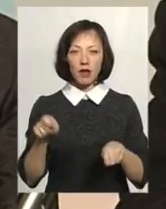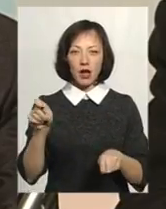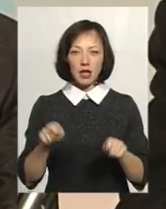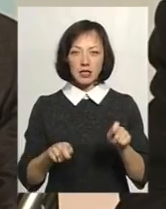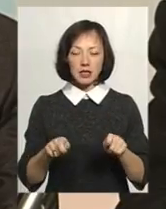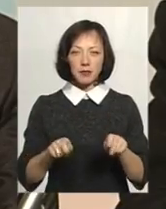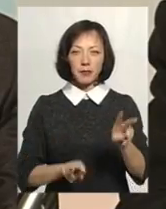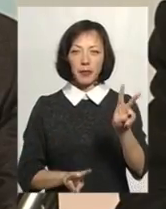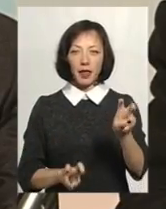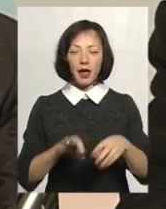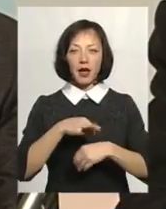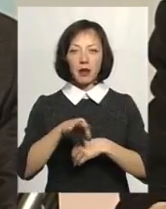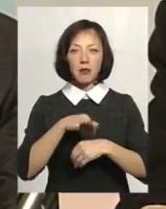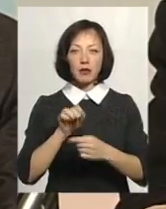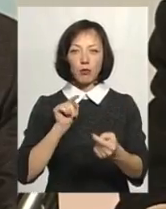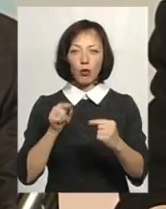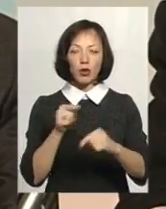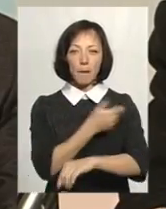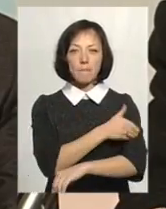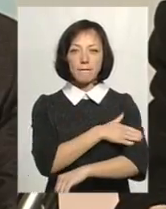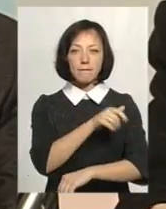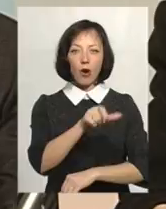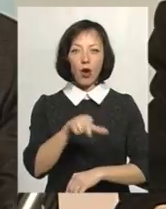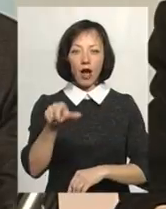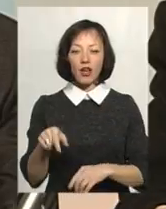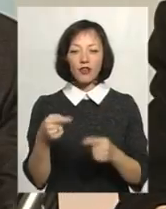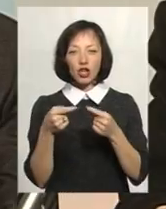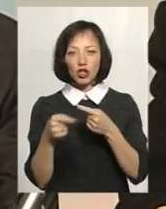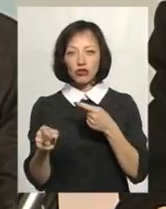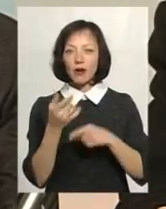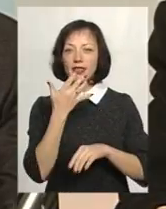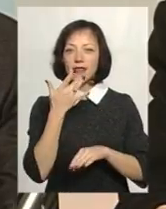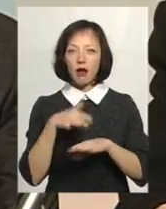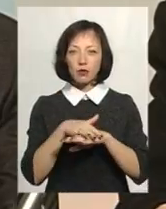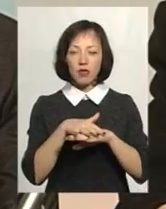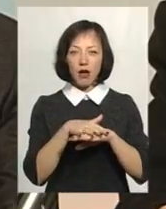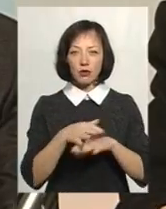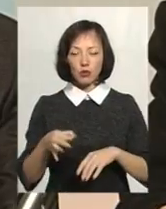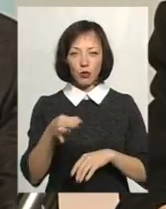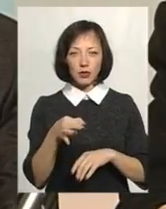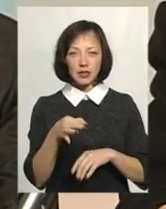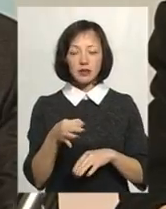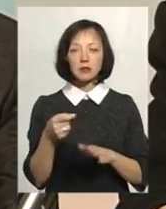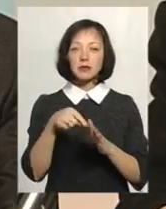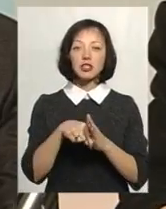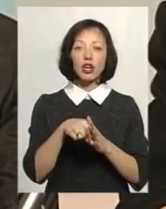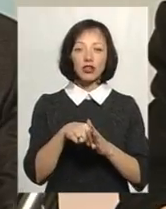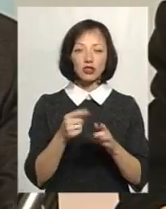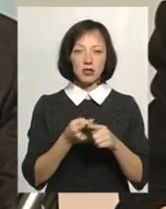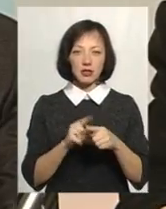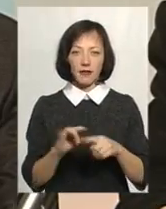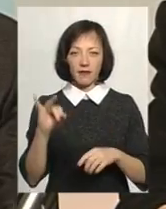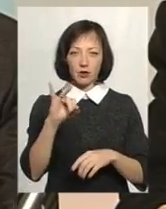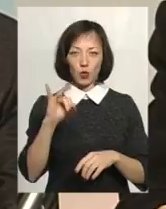репресії проти поляків та інших національностей краю. Роль і місце в історії